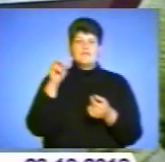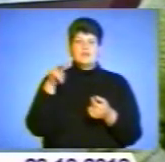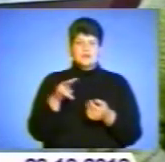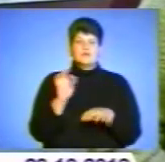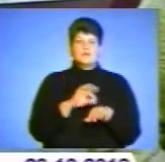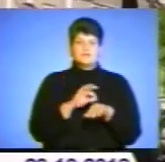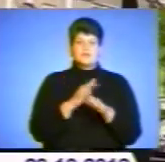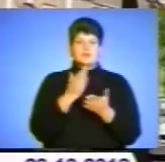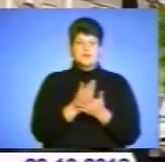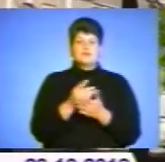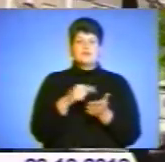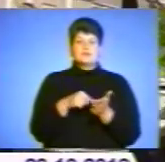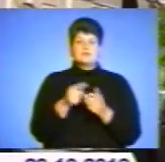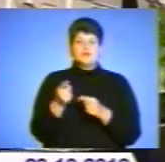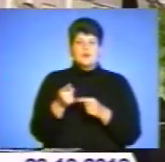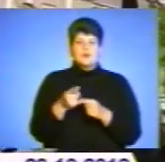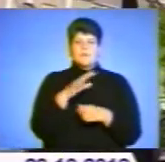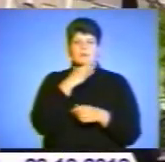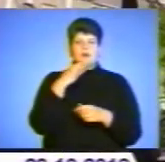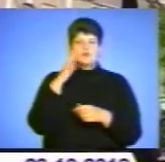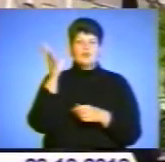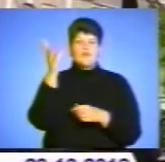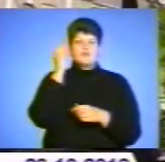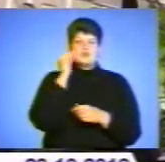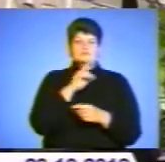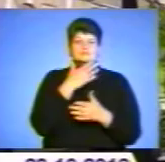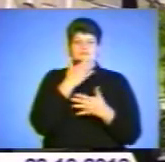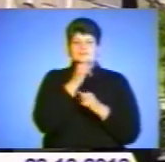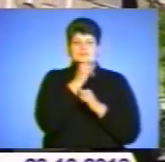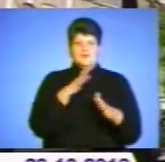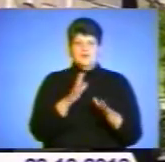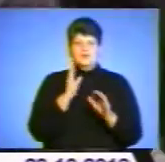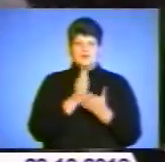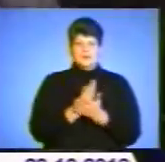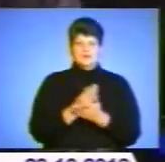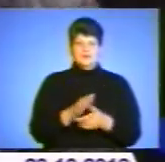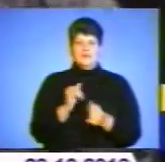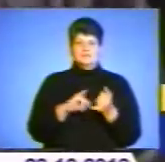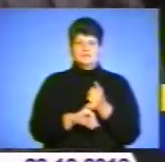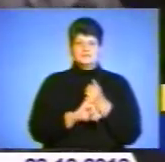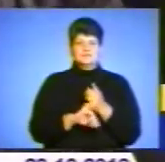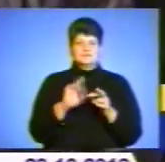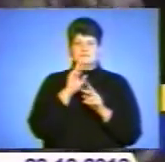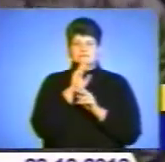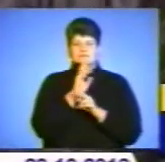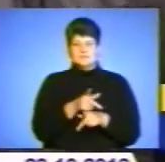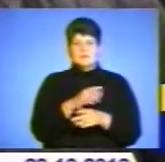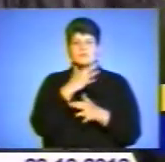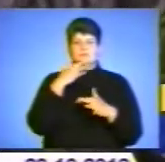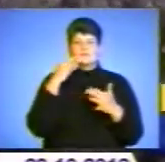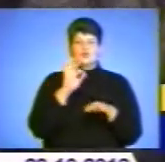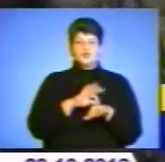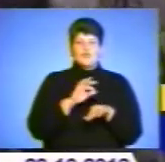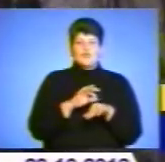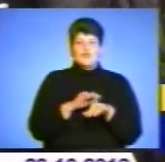місті Тернополі. Можливо, багато хто вважає, що йому не загрожує небезпека заразитися вілінфекцією. Це хибна думка. Чимало хворих на цю